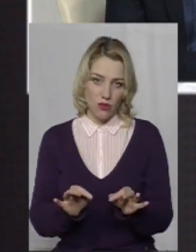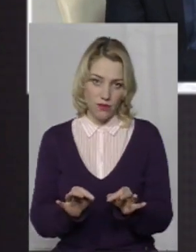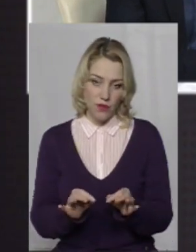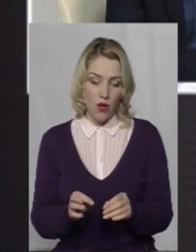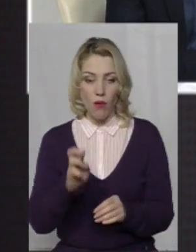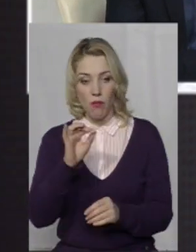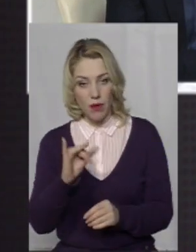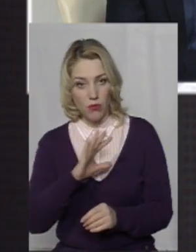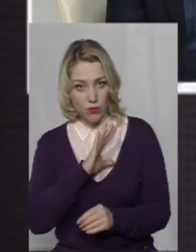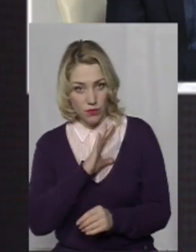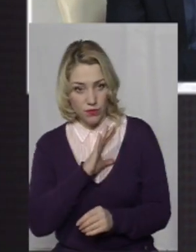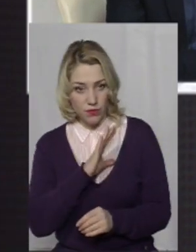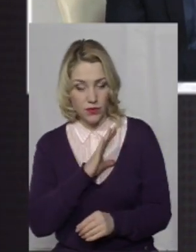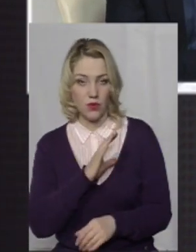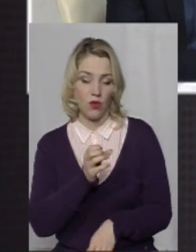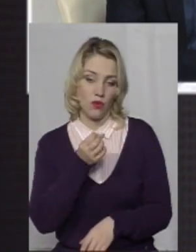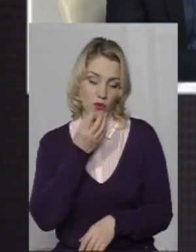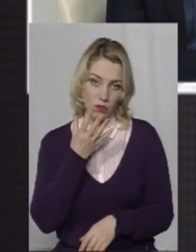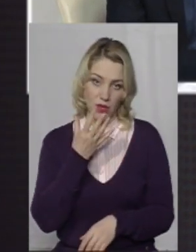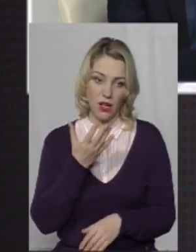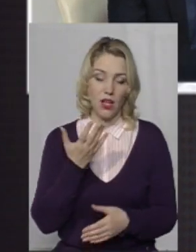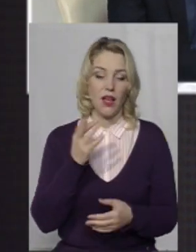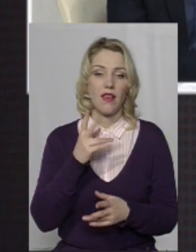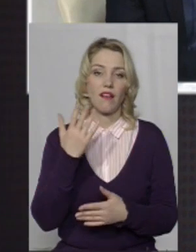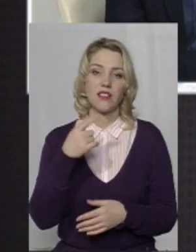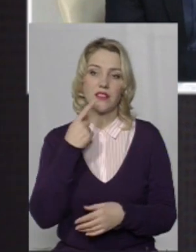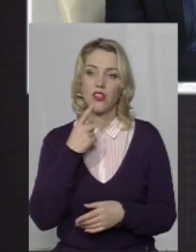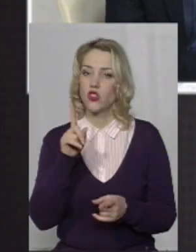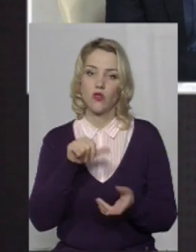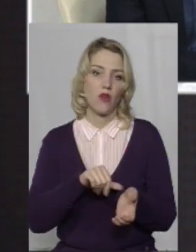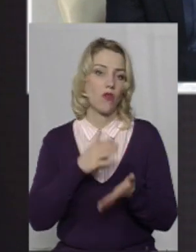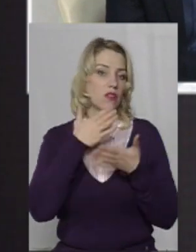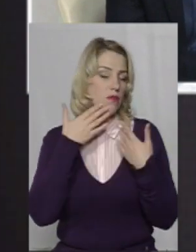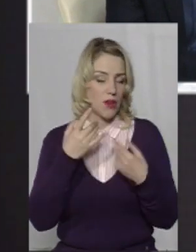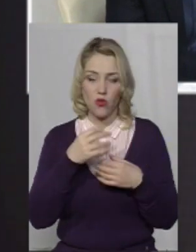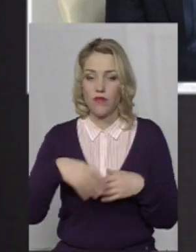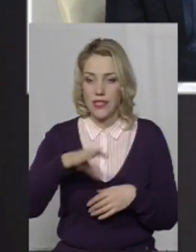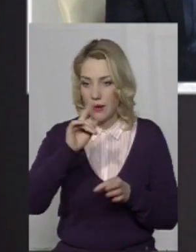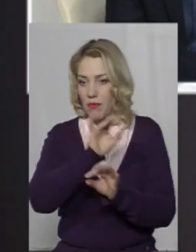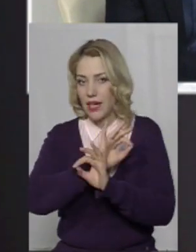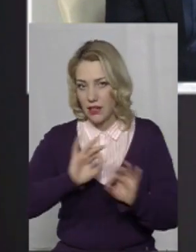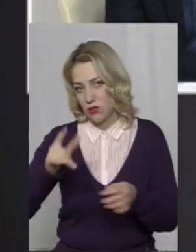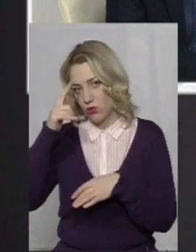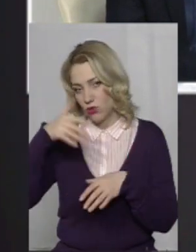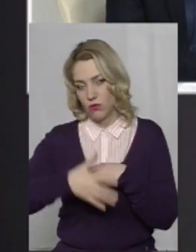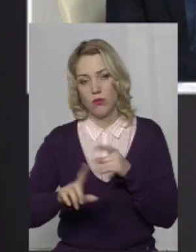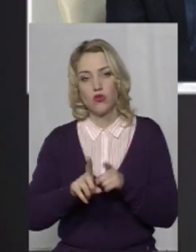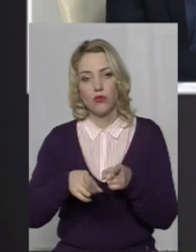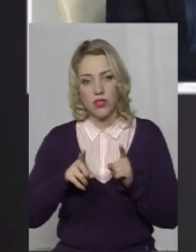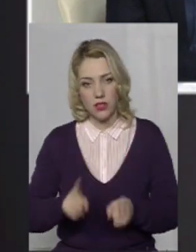Звичайно, було б добре, так як ви сказали, що наркотиків немає. Ми всі прекрасно розуміємо, що дійсно